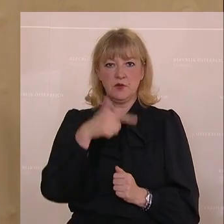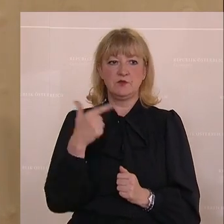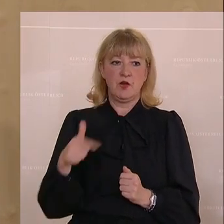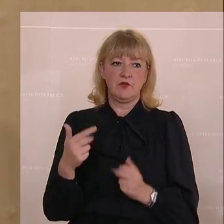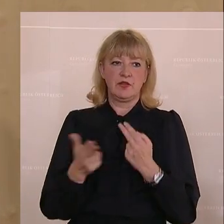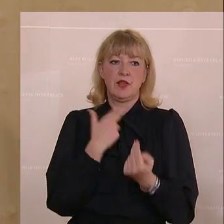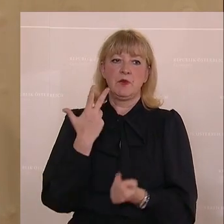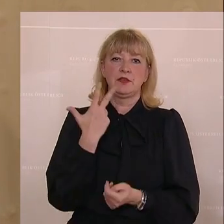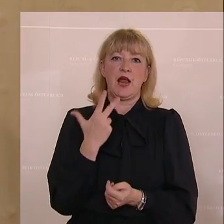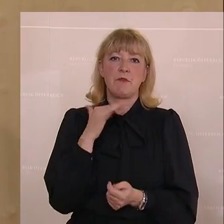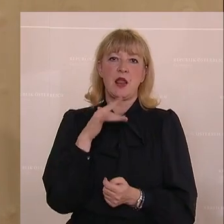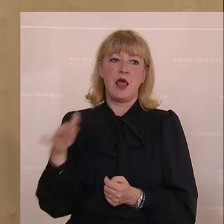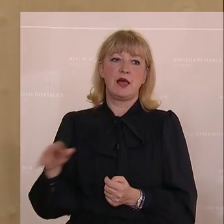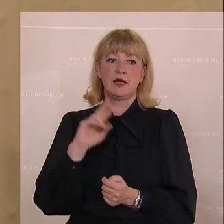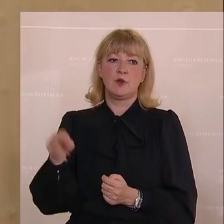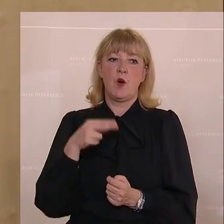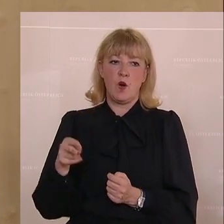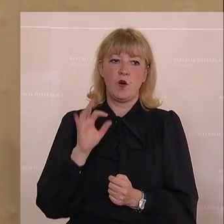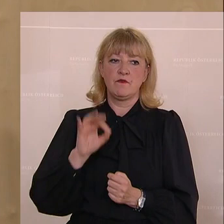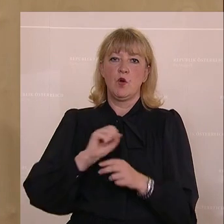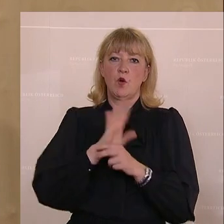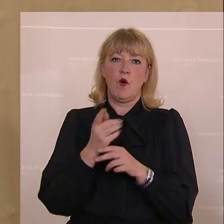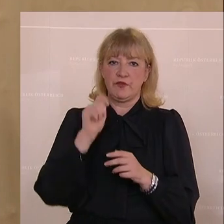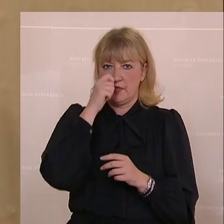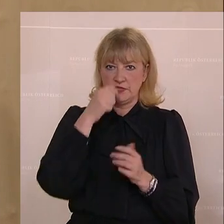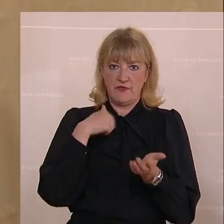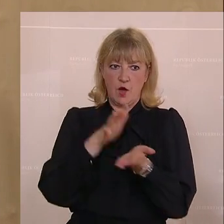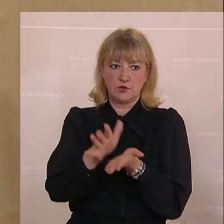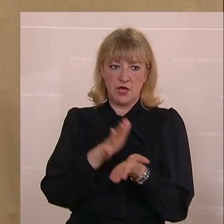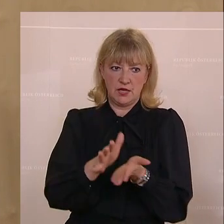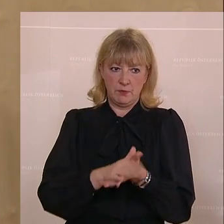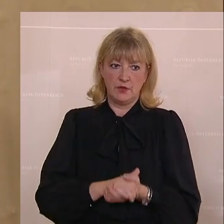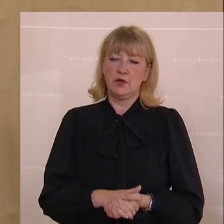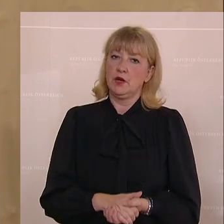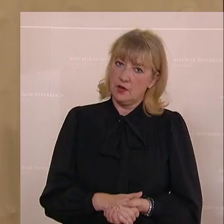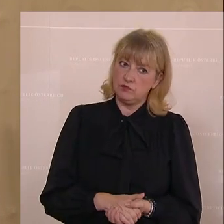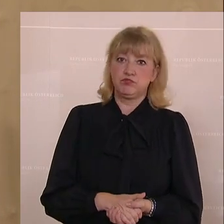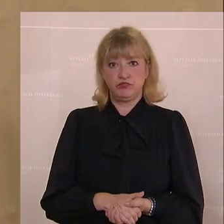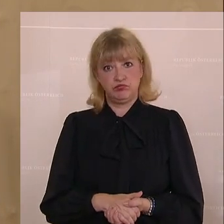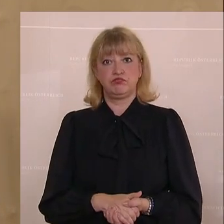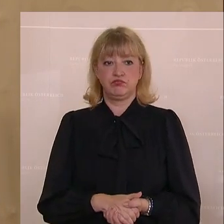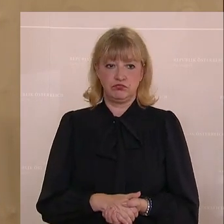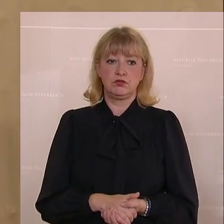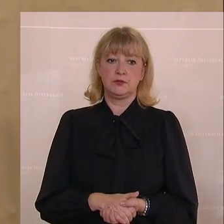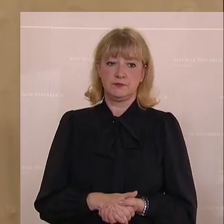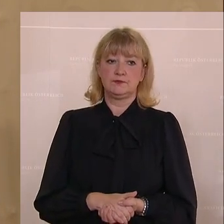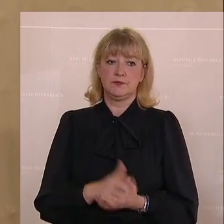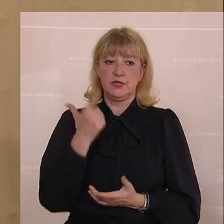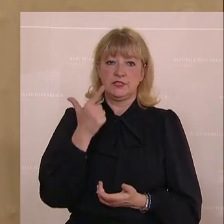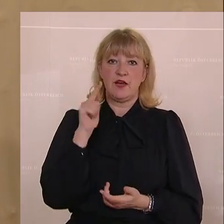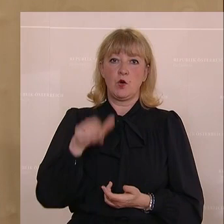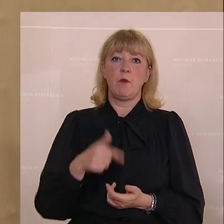knapp 3 Milliarden Euro für Covid-Tests ausgegeben. Und das muss man sich genau vor Augen halten. 2